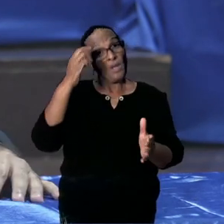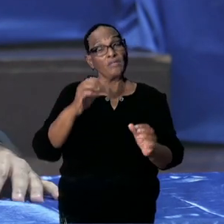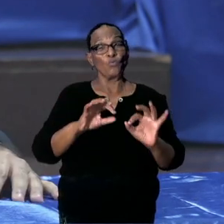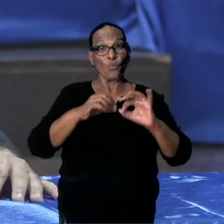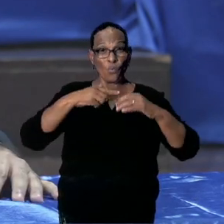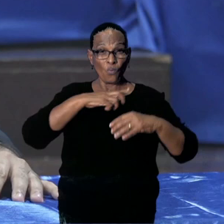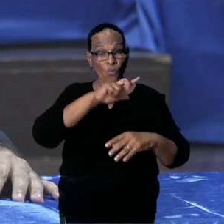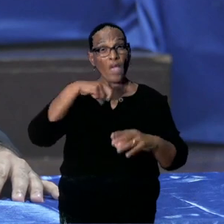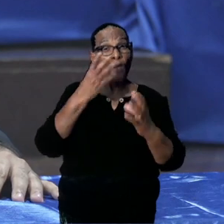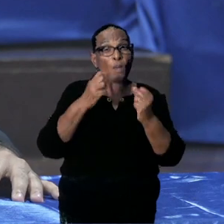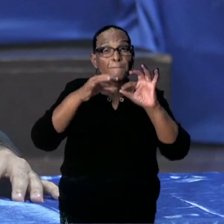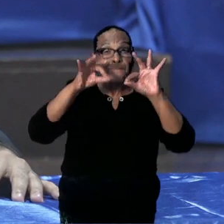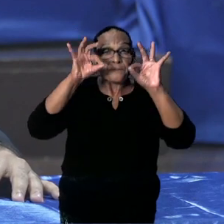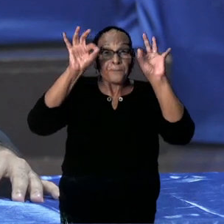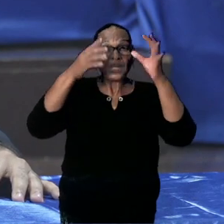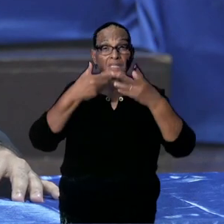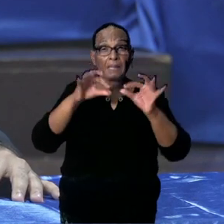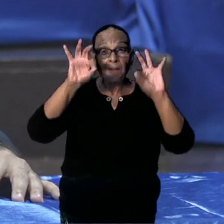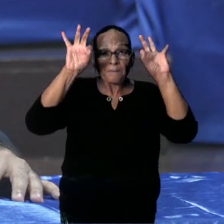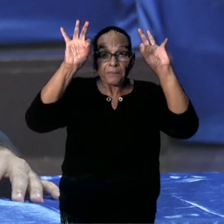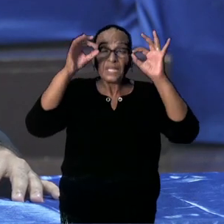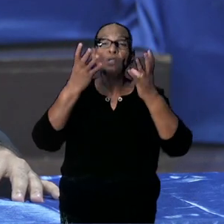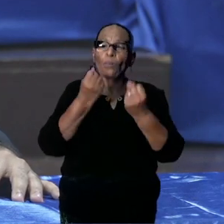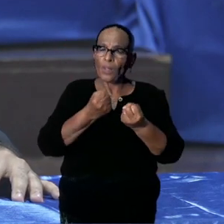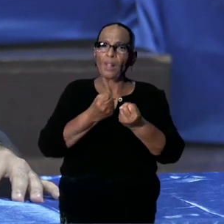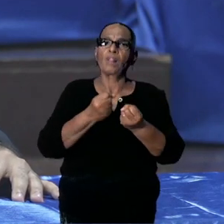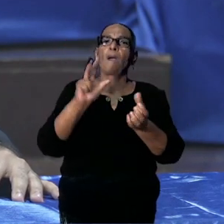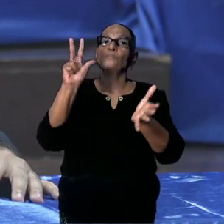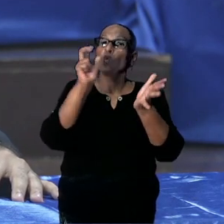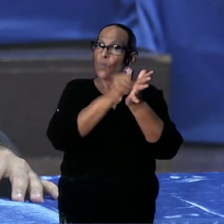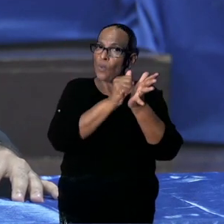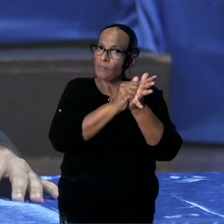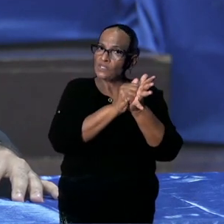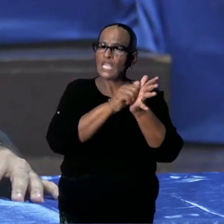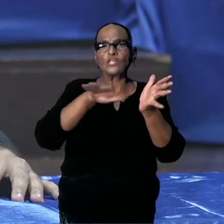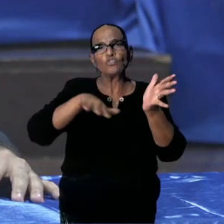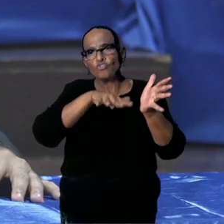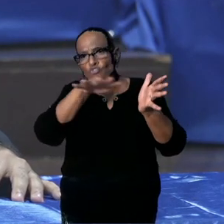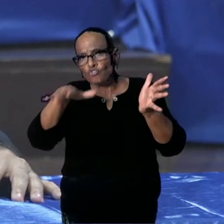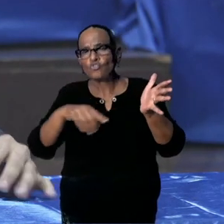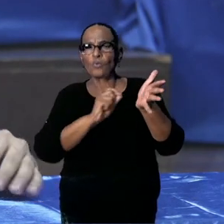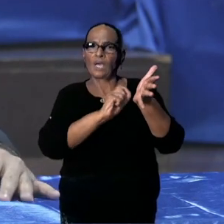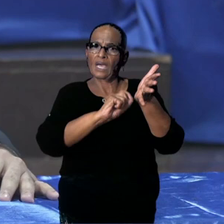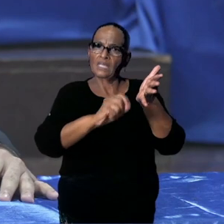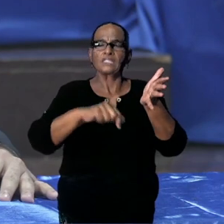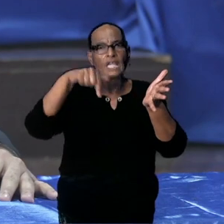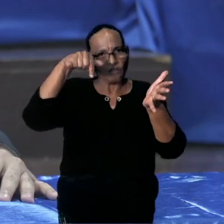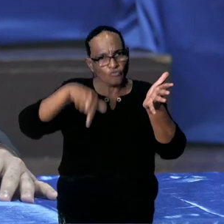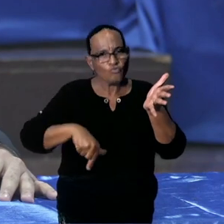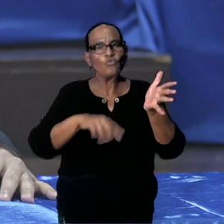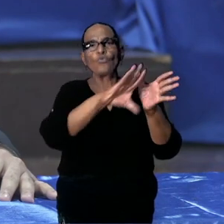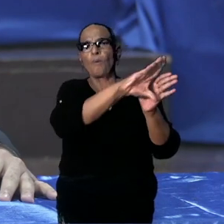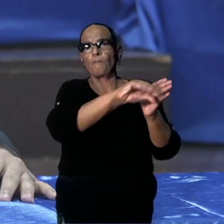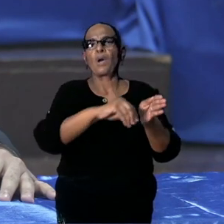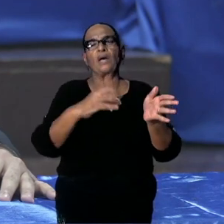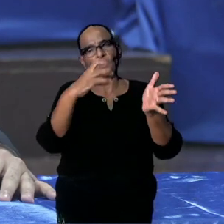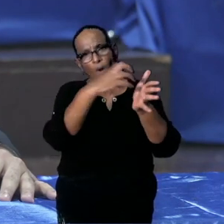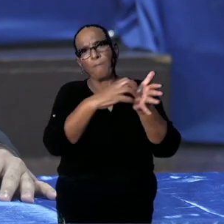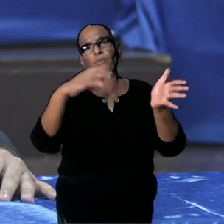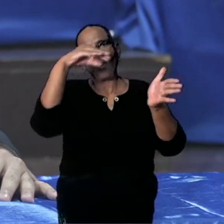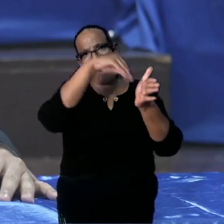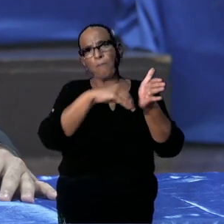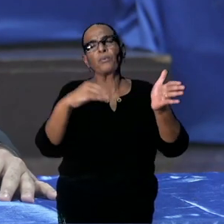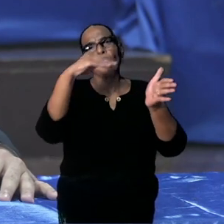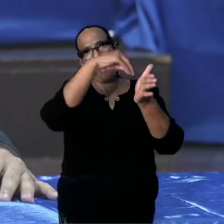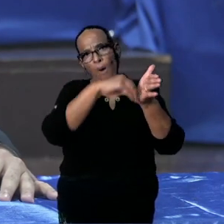En we doen ons best om op die website de situation reports en de huidige maatregelen te uploaden.